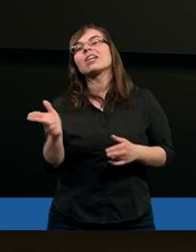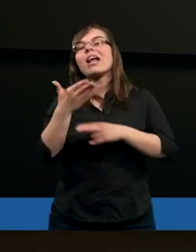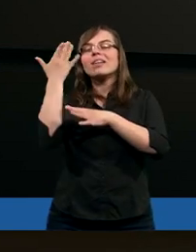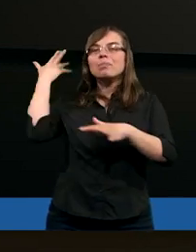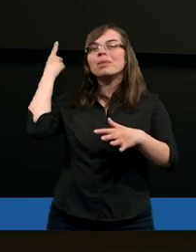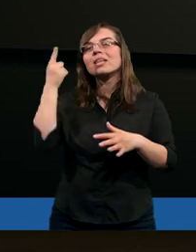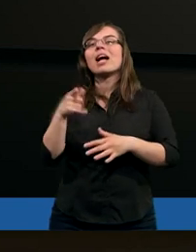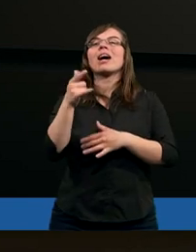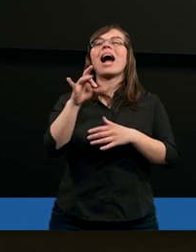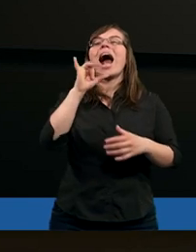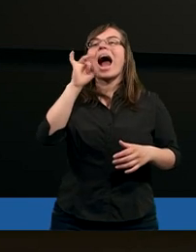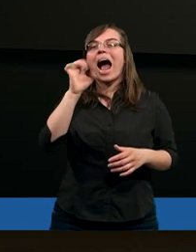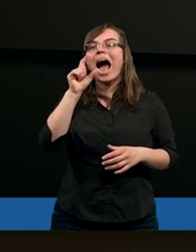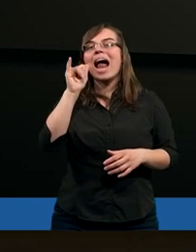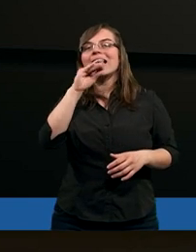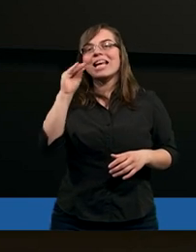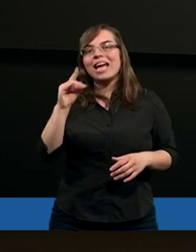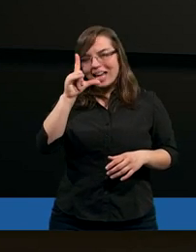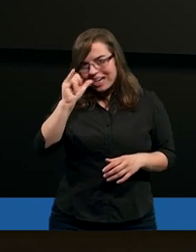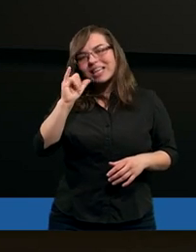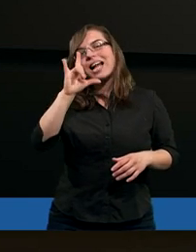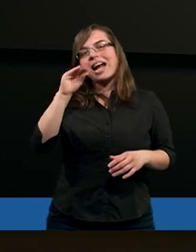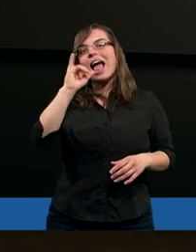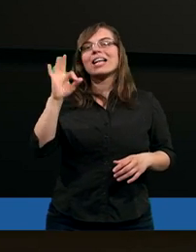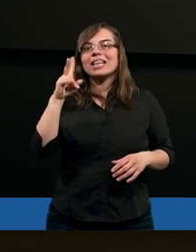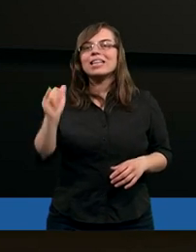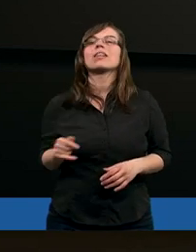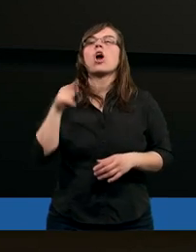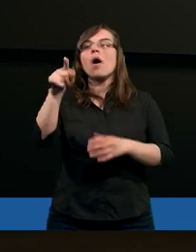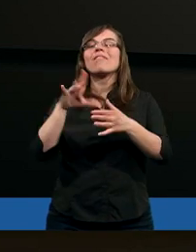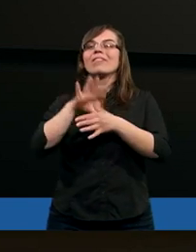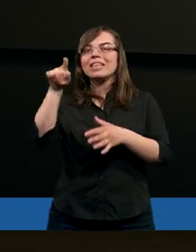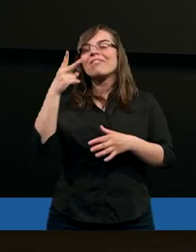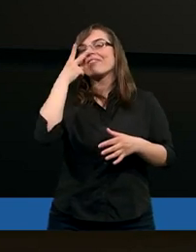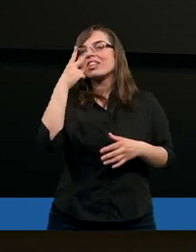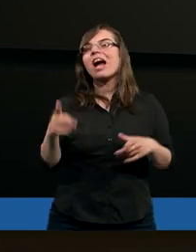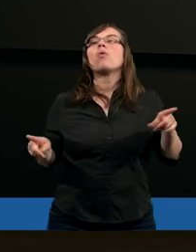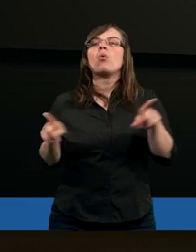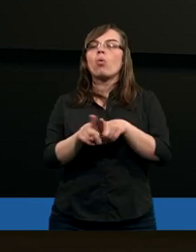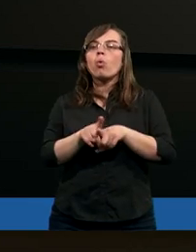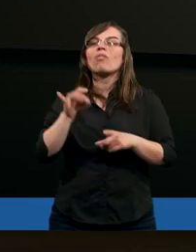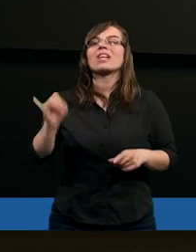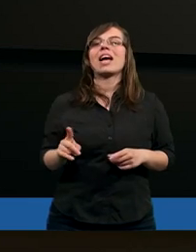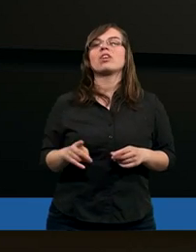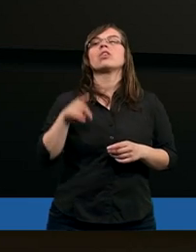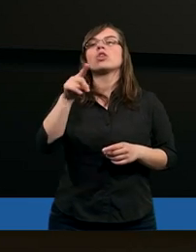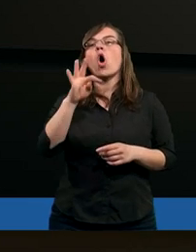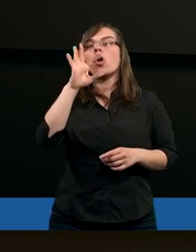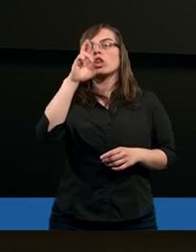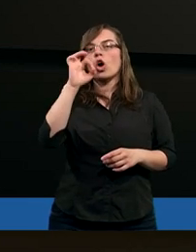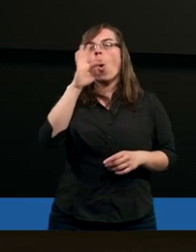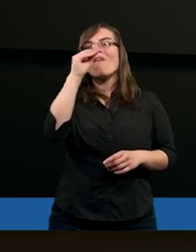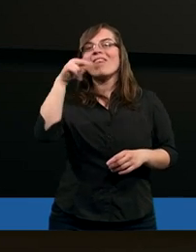rybak galilejski, Piotr, ale On w Nim widział również i to